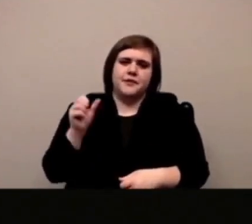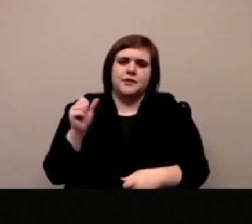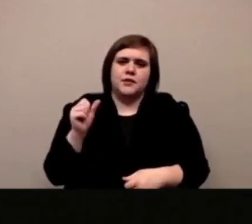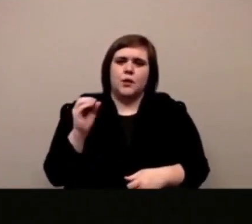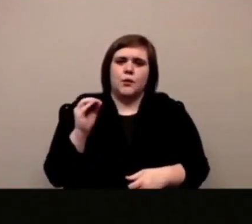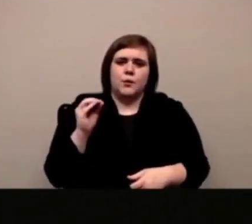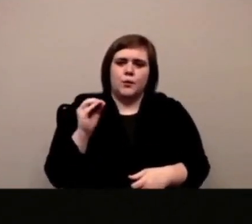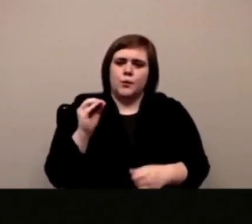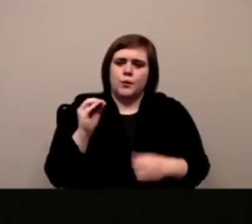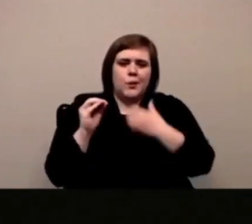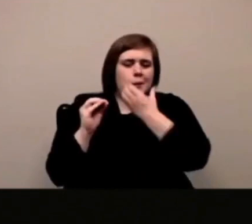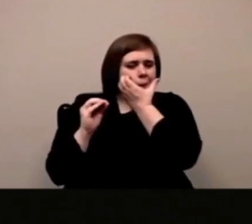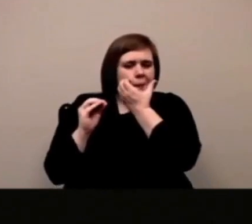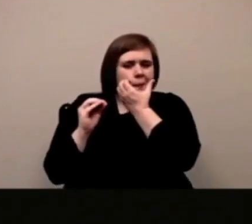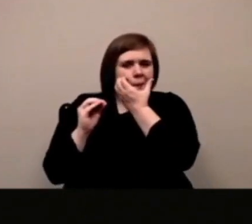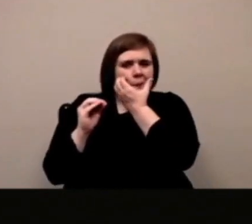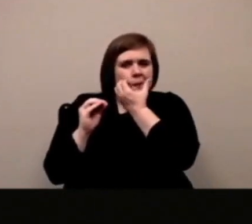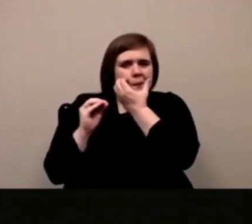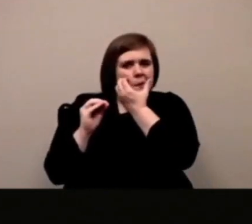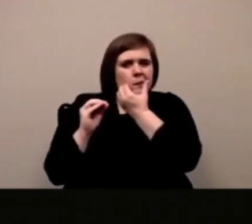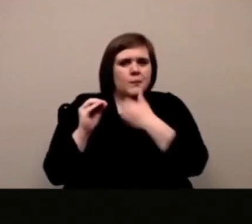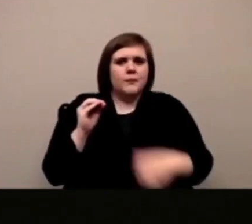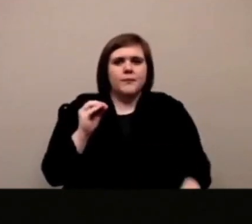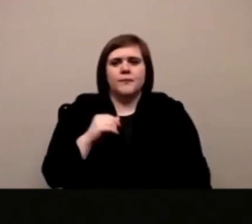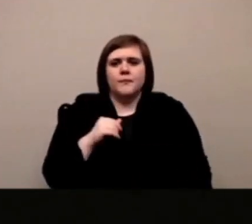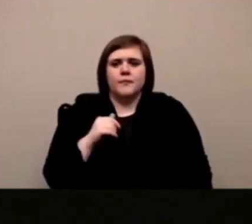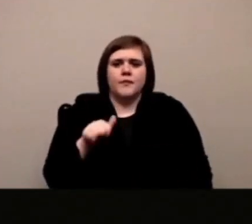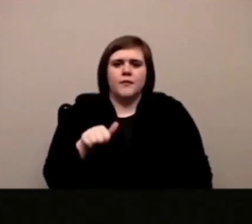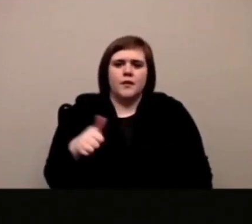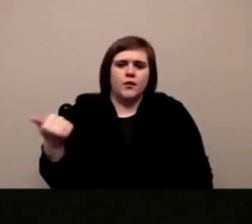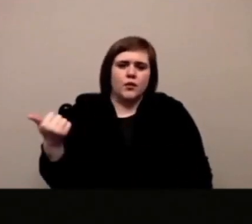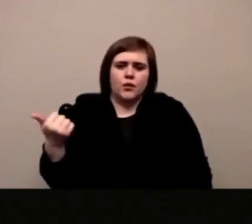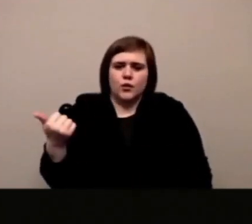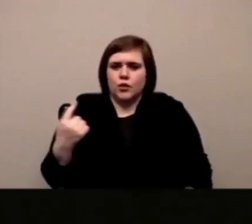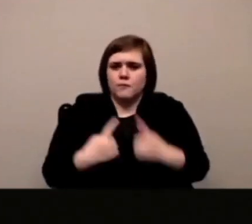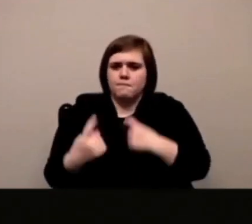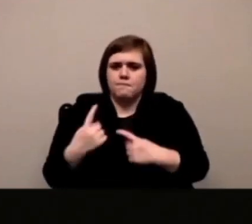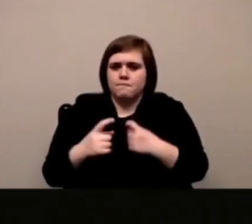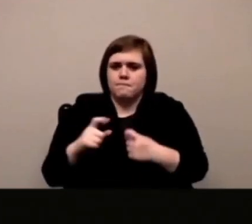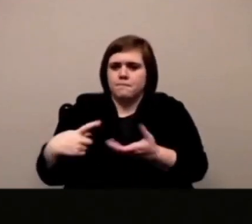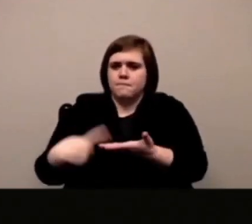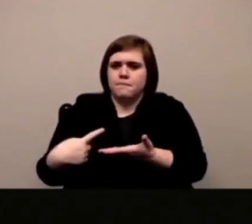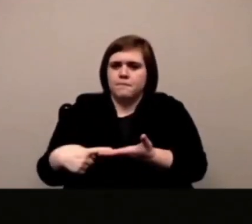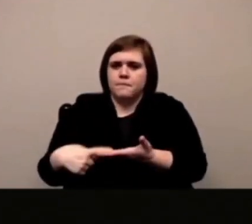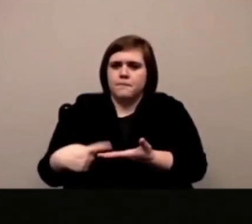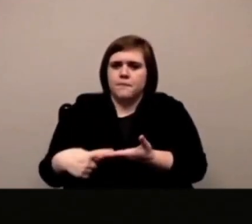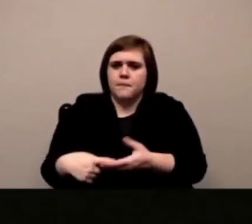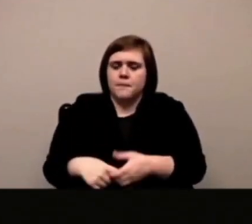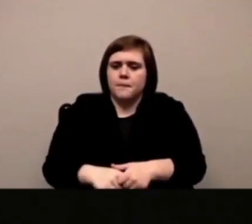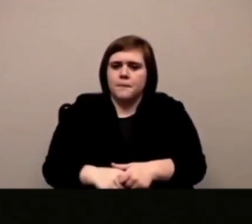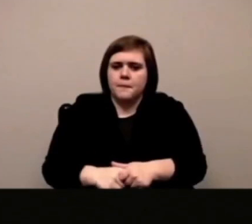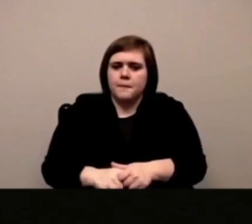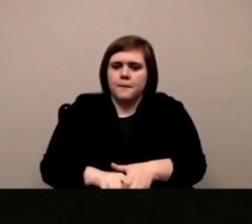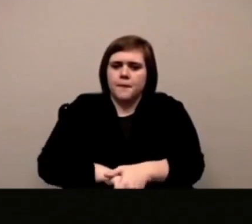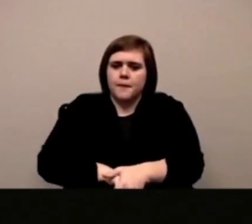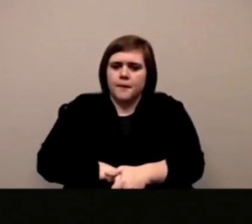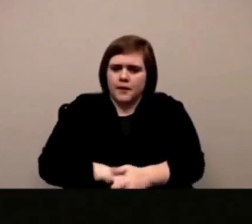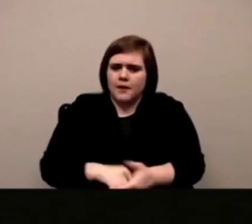ok cool allora vediamo un po' se c'è un'altra